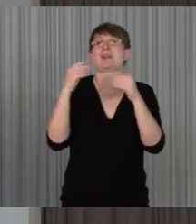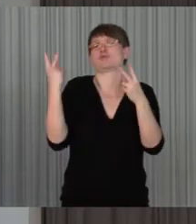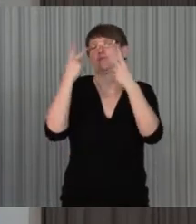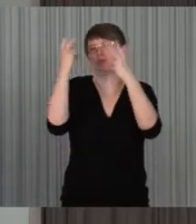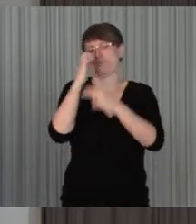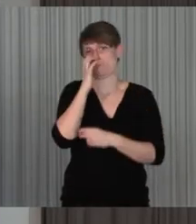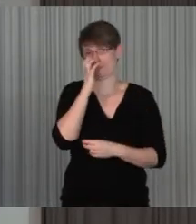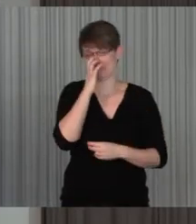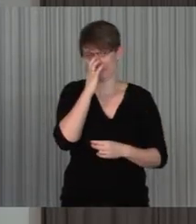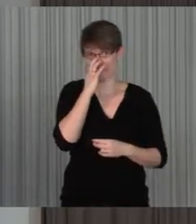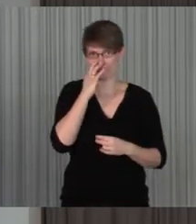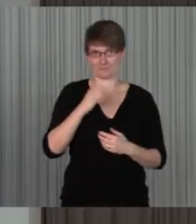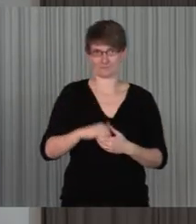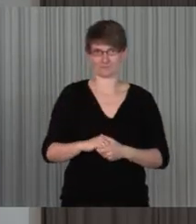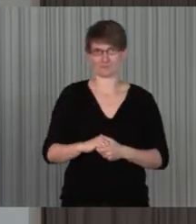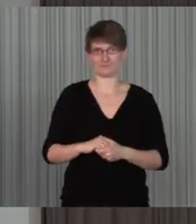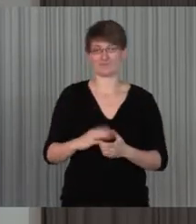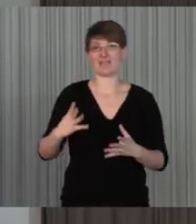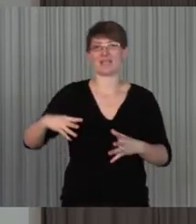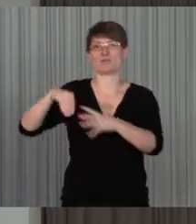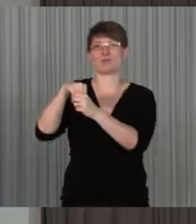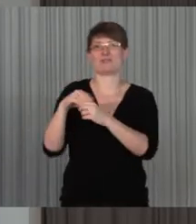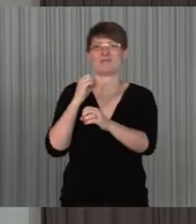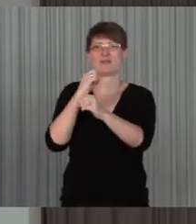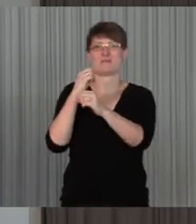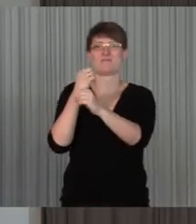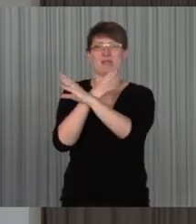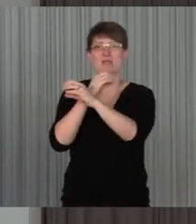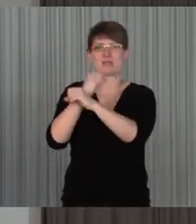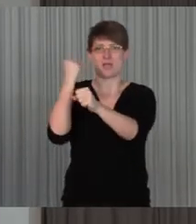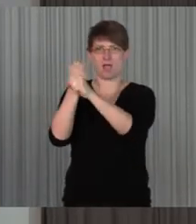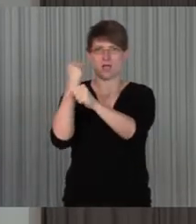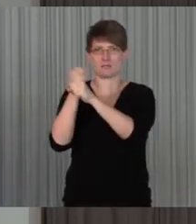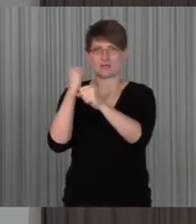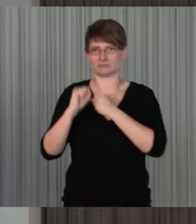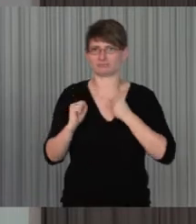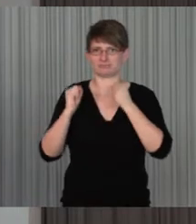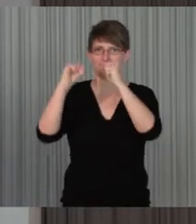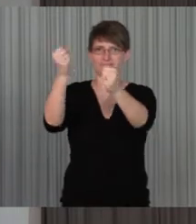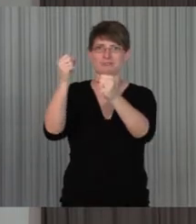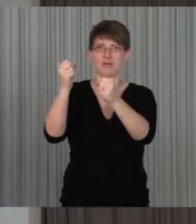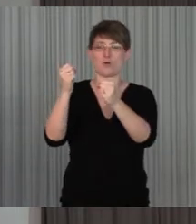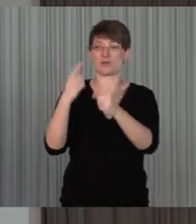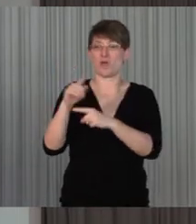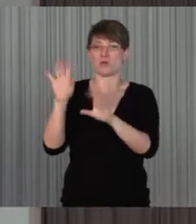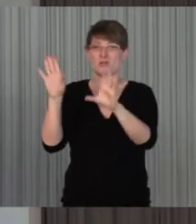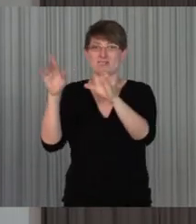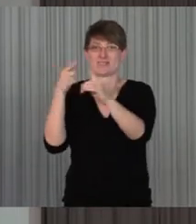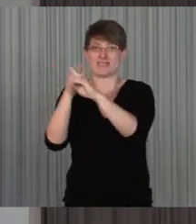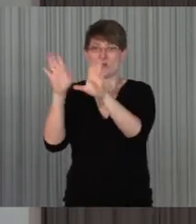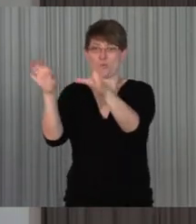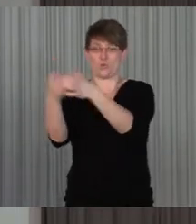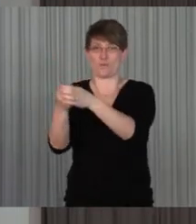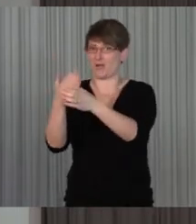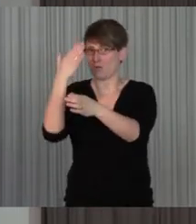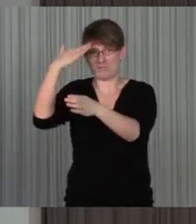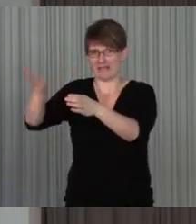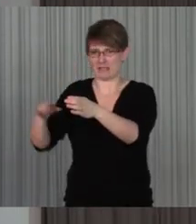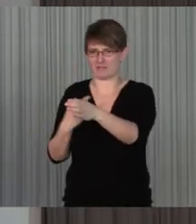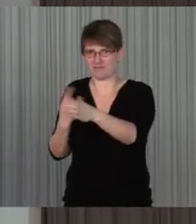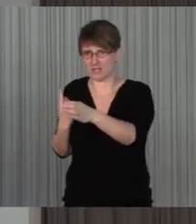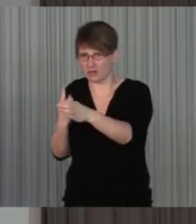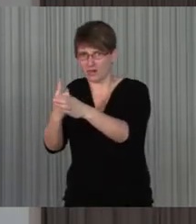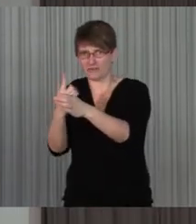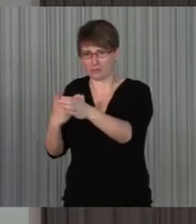sich sozusagen inklusive Medienarbeit zu betreiben und sich eben auf eine unbekannte Zielgruppe zuzugehen.